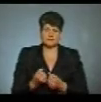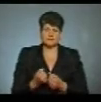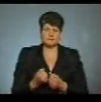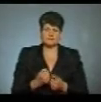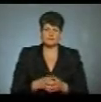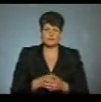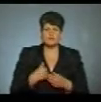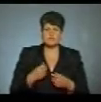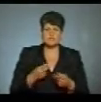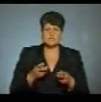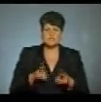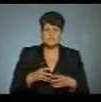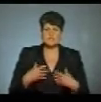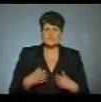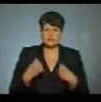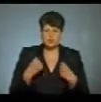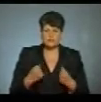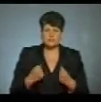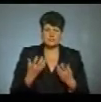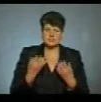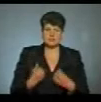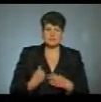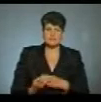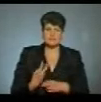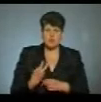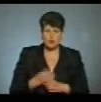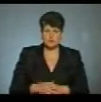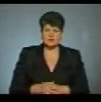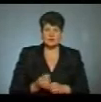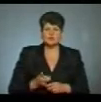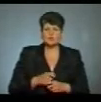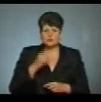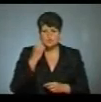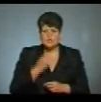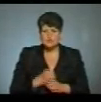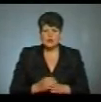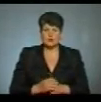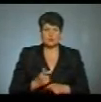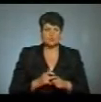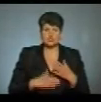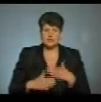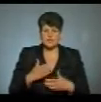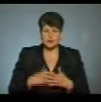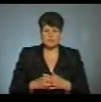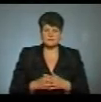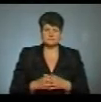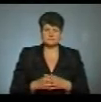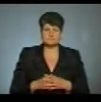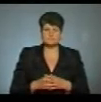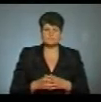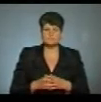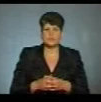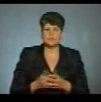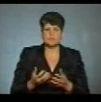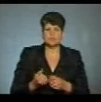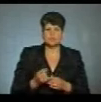Ви залишалися здорова, що до нас приходили. Добре, дуже дякую, дуже рада. Беру тої пенсії